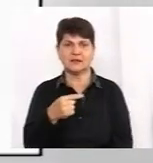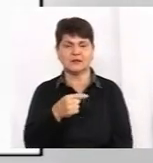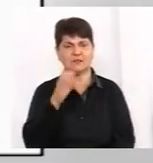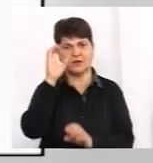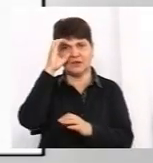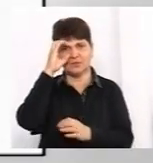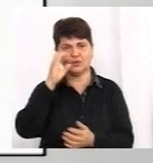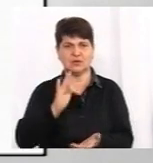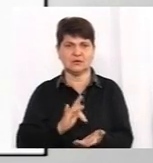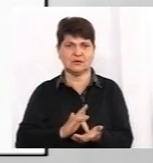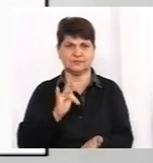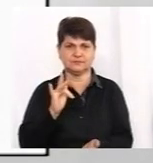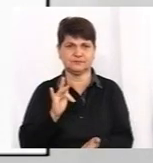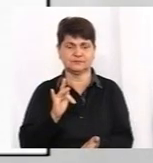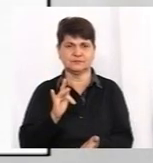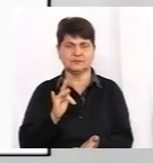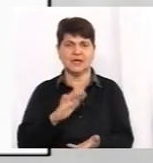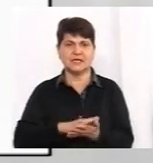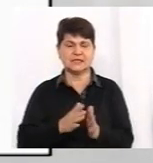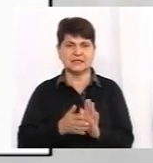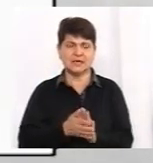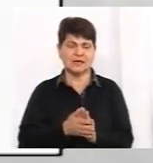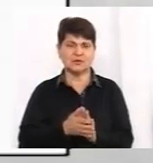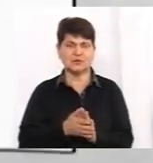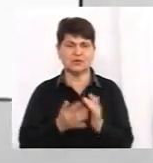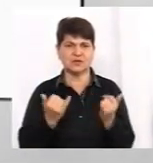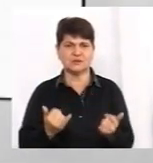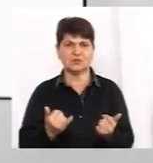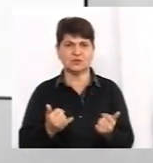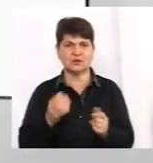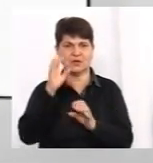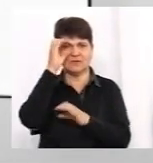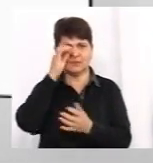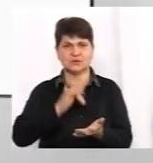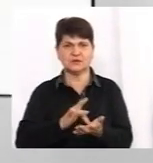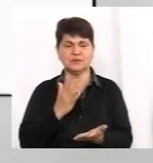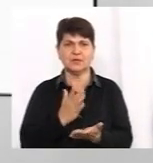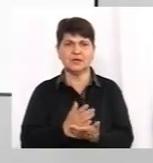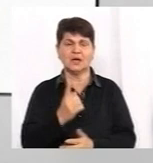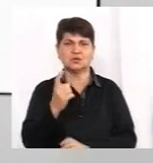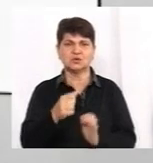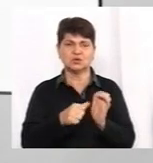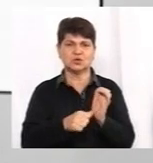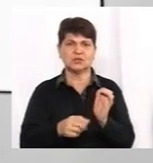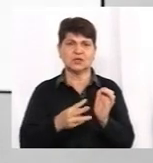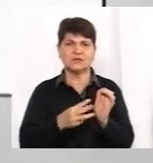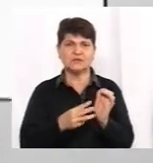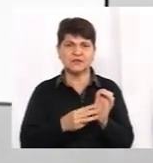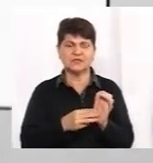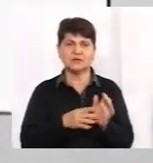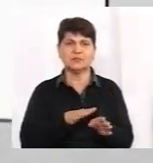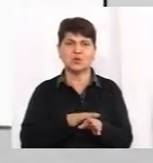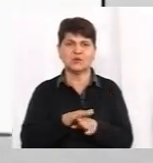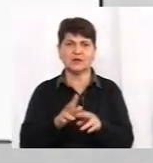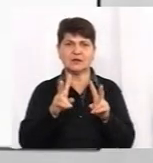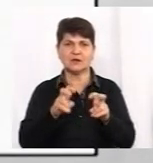досліджень. Станом на сьогодні у лабораторному центрі є у наявності 168 наборів реагентів для проведення